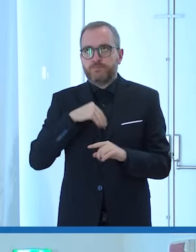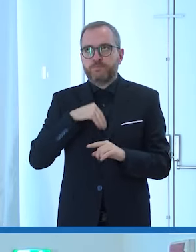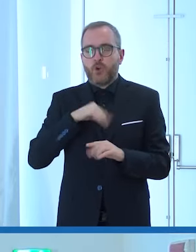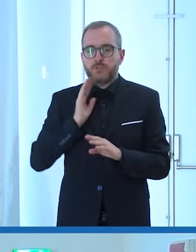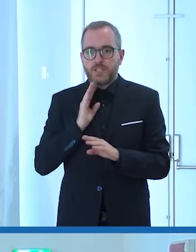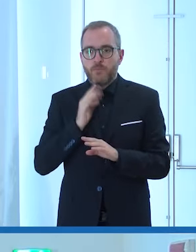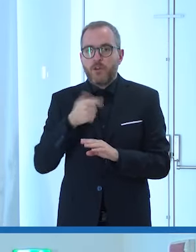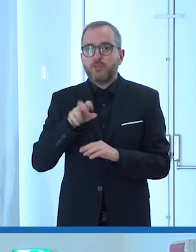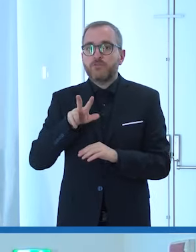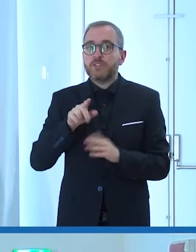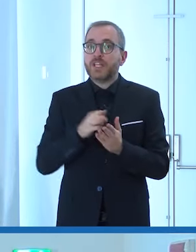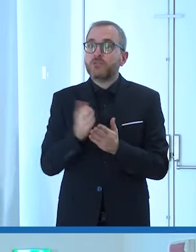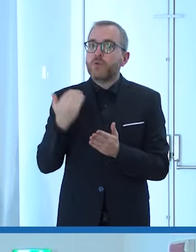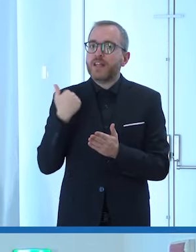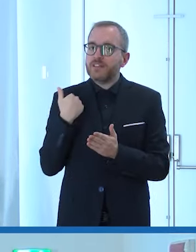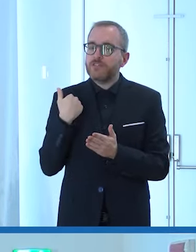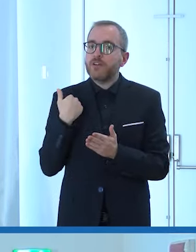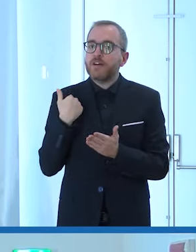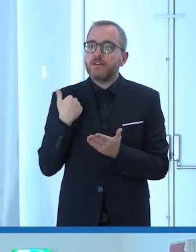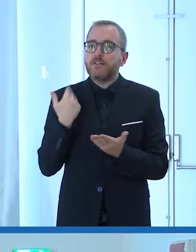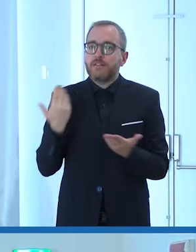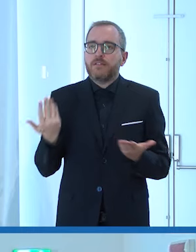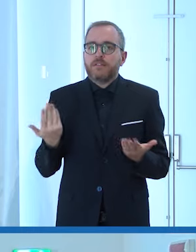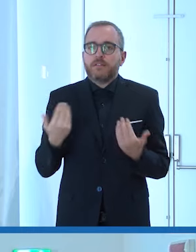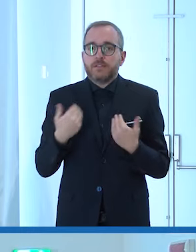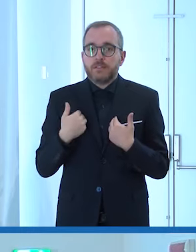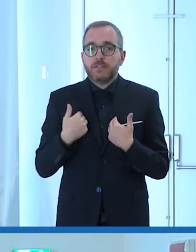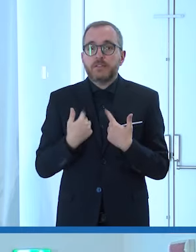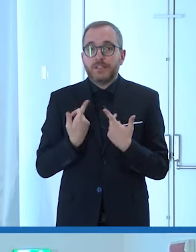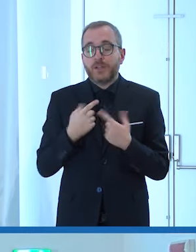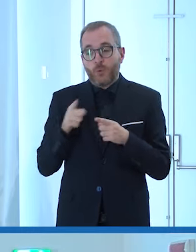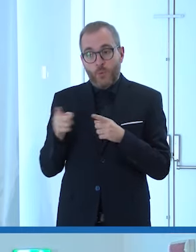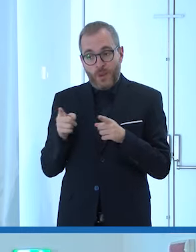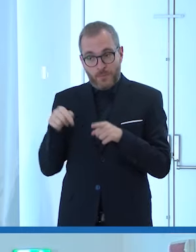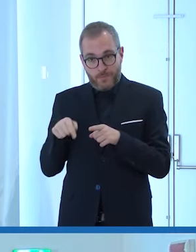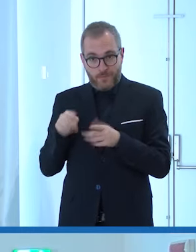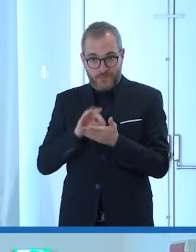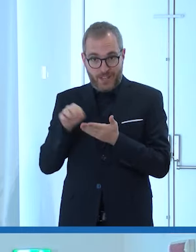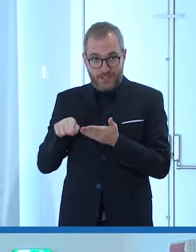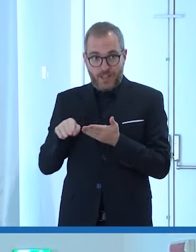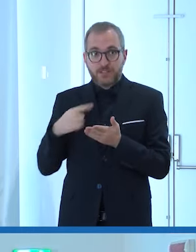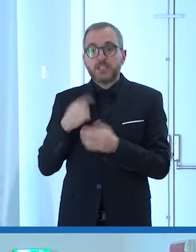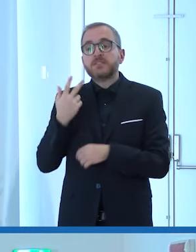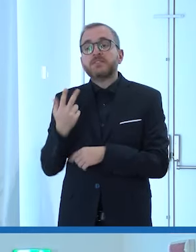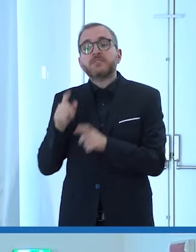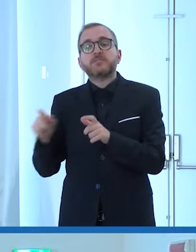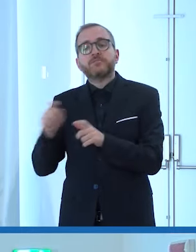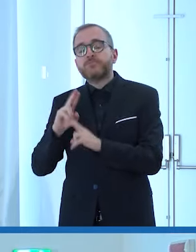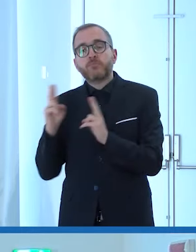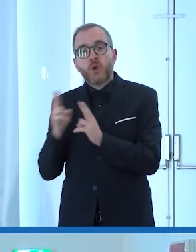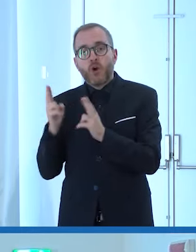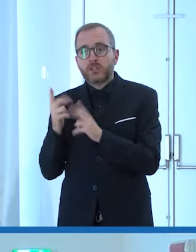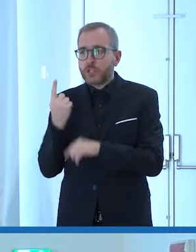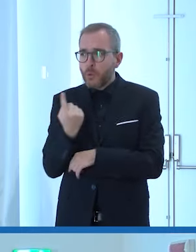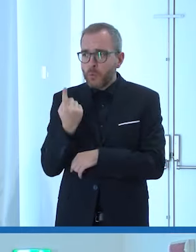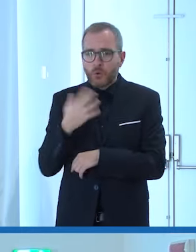tre o due anni fa ci sono stati tre morti quel giorno uno di questi aveva poco meno di